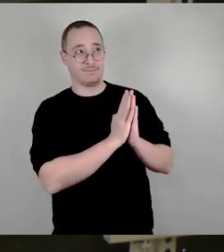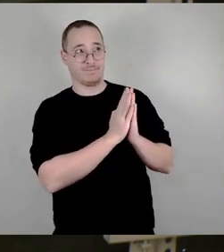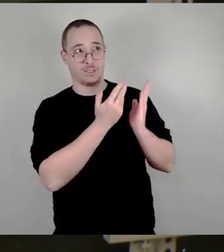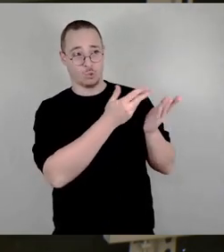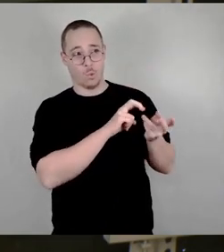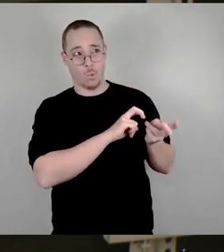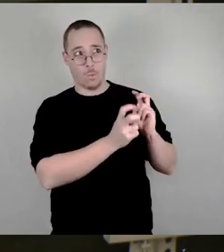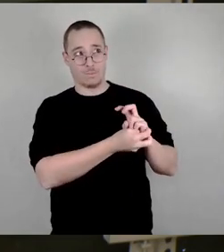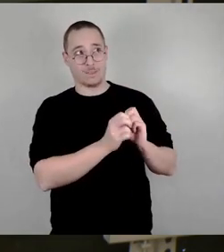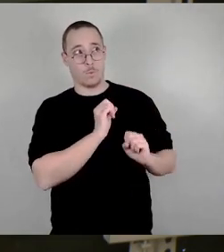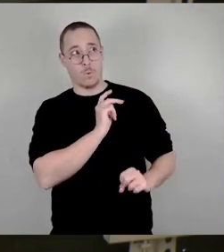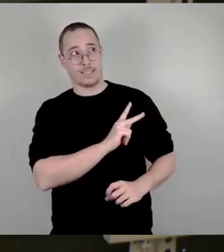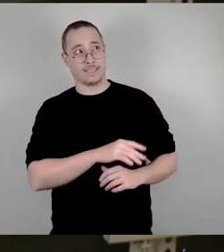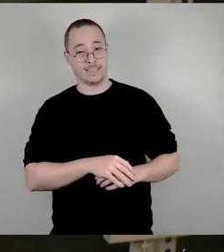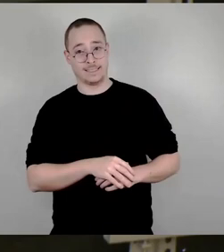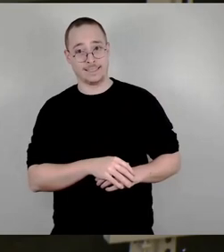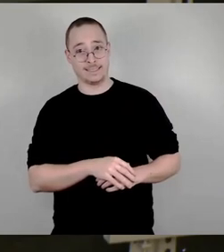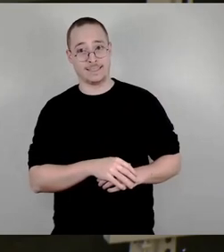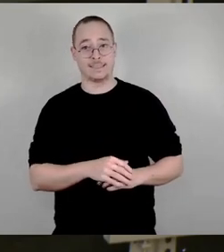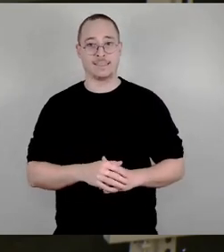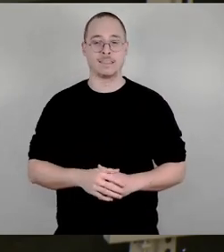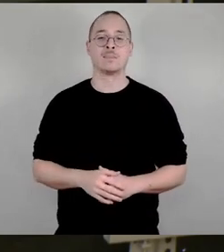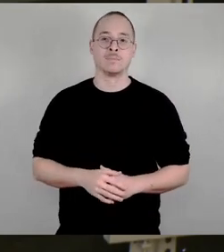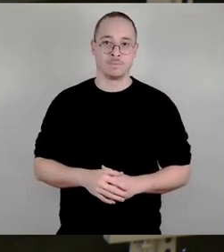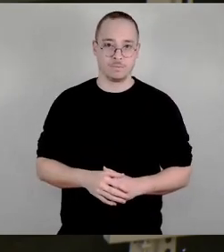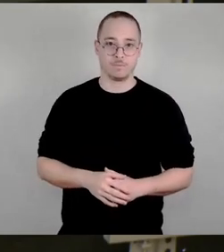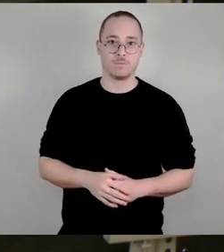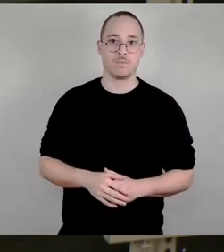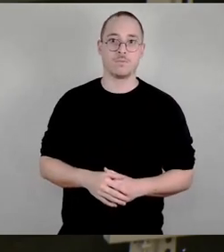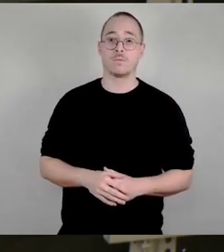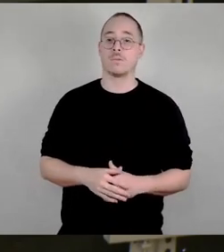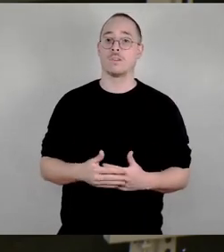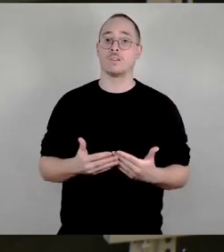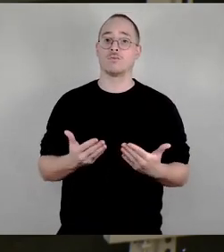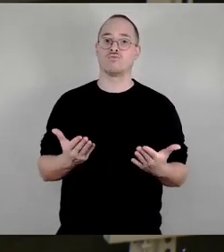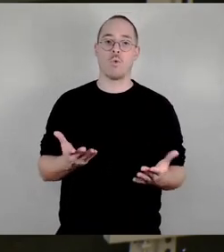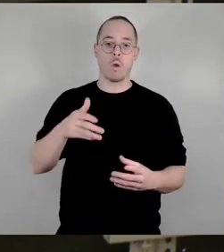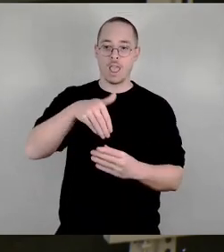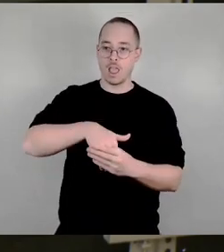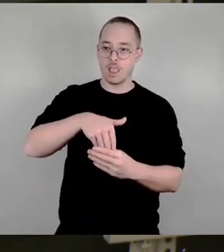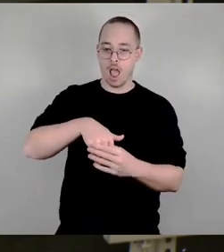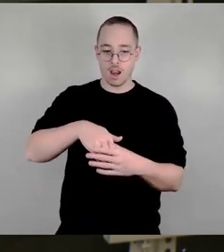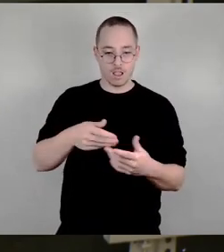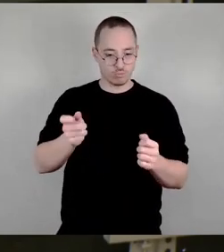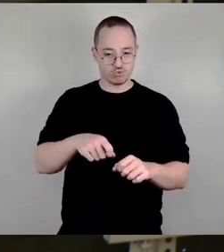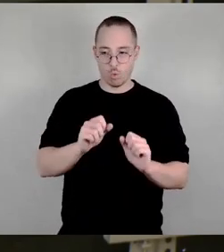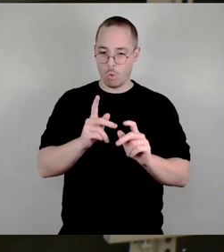dann hätten wir schon jenseits dessen, was wir inhaltlich beschließen, zwei wesentliche Punkte